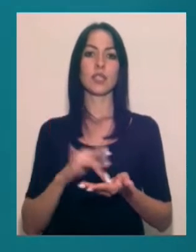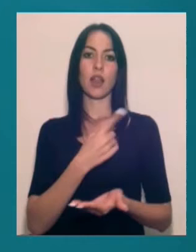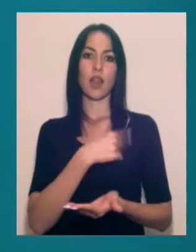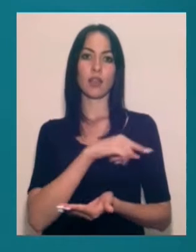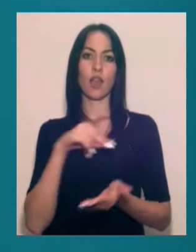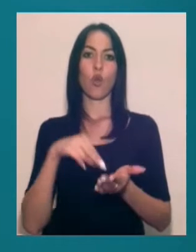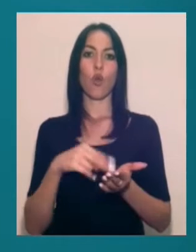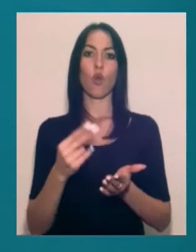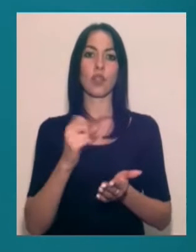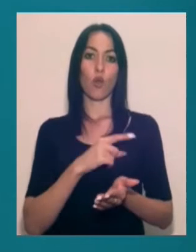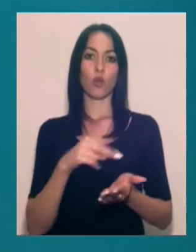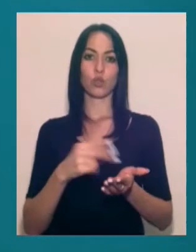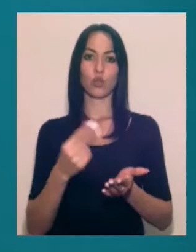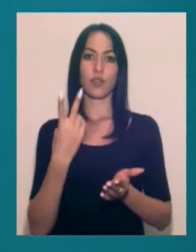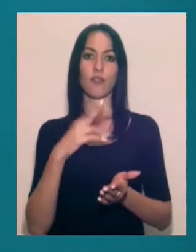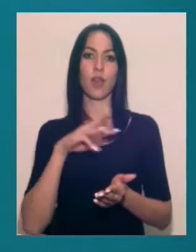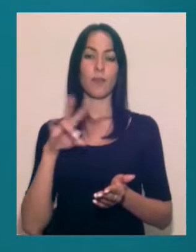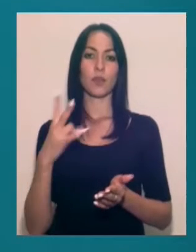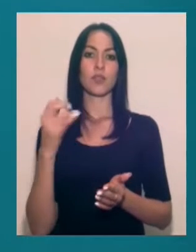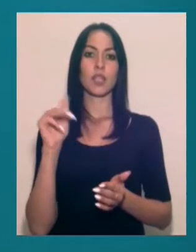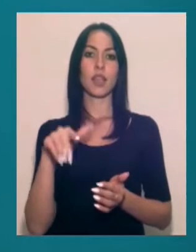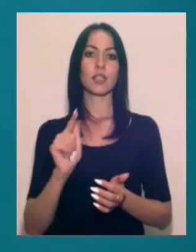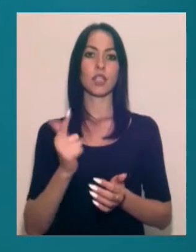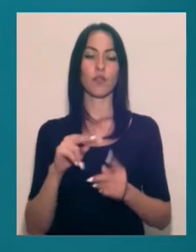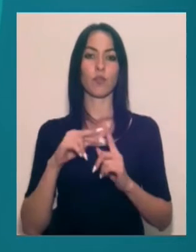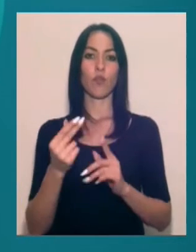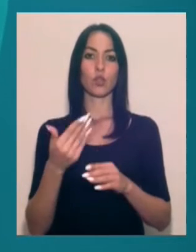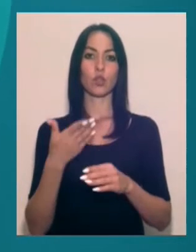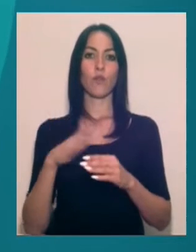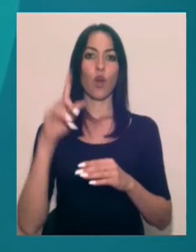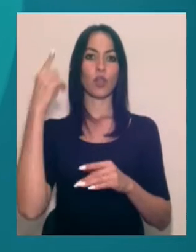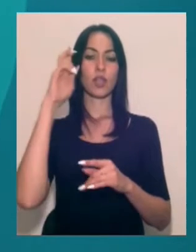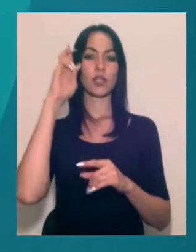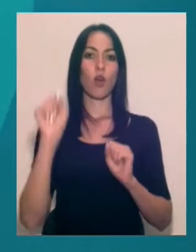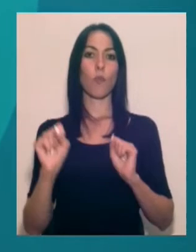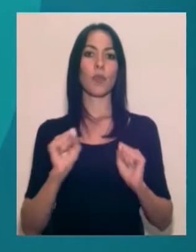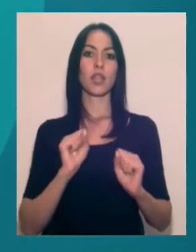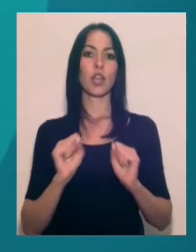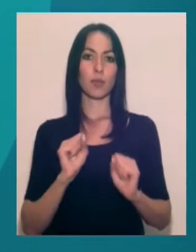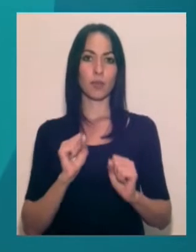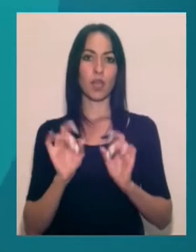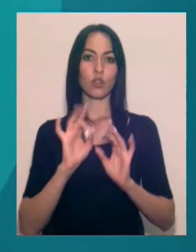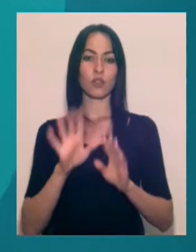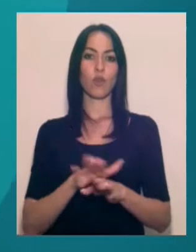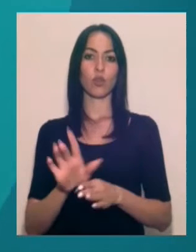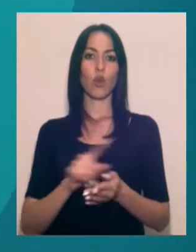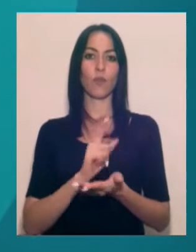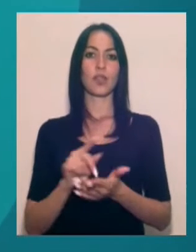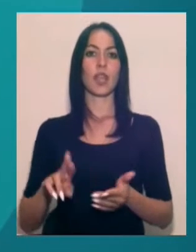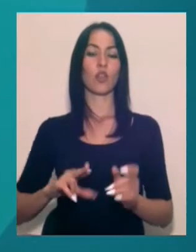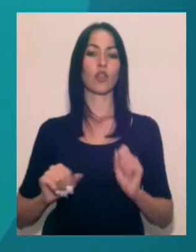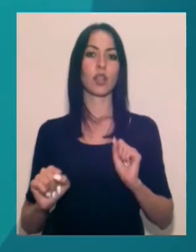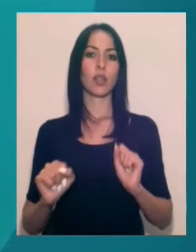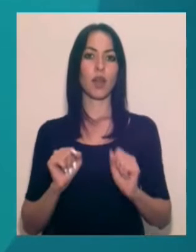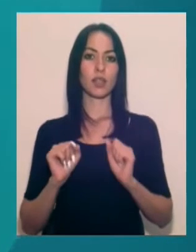2 мільйони 200 тисяч гривень. Половину суми виділила Одеська облдержадміністрація, розказала виконувачка обов'язків директора Департаменту